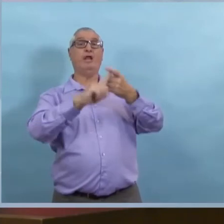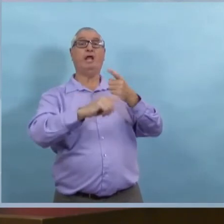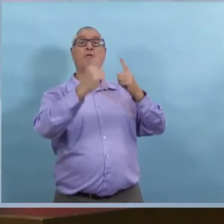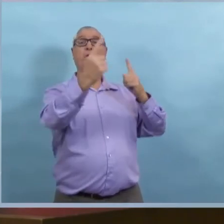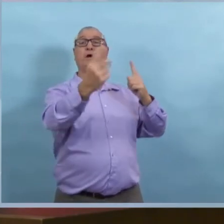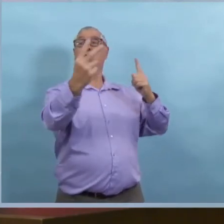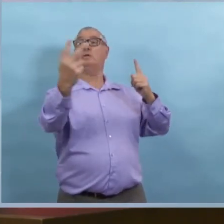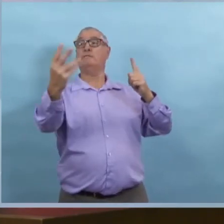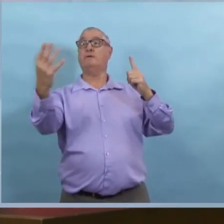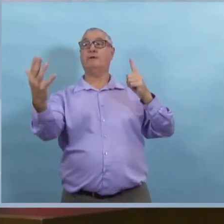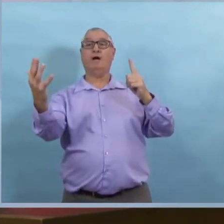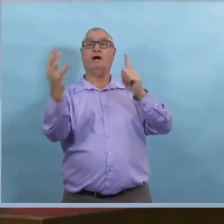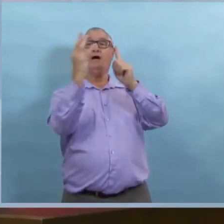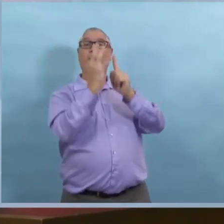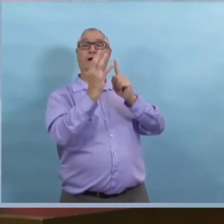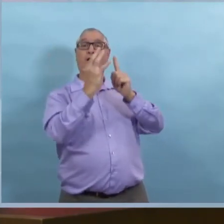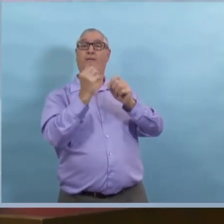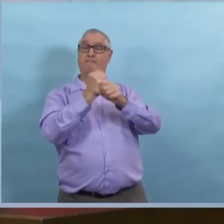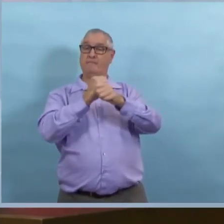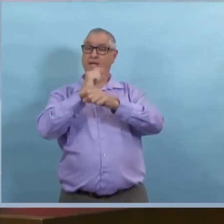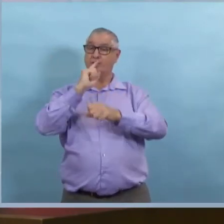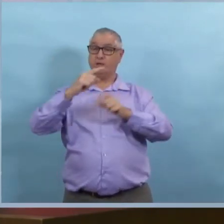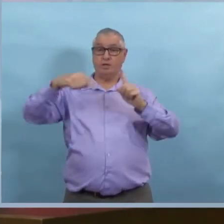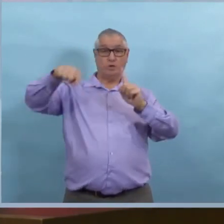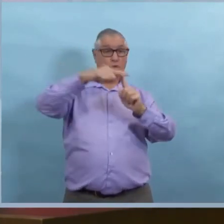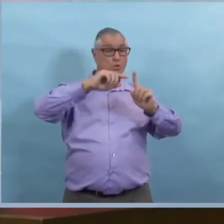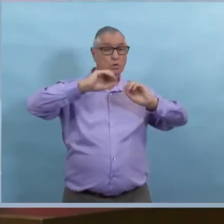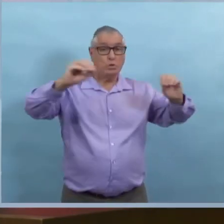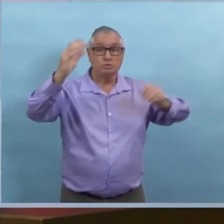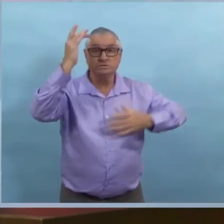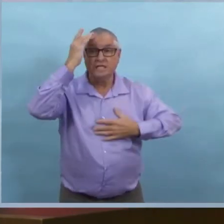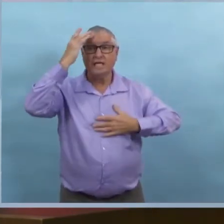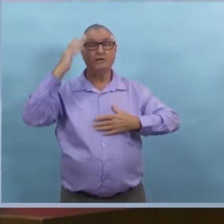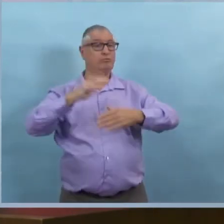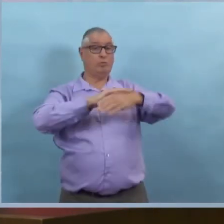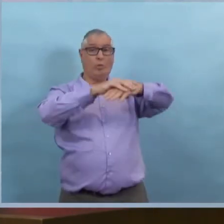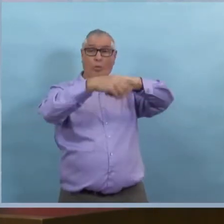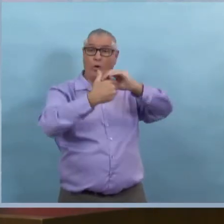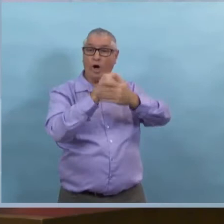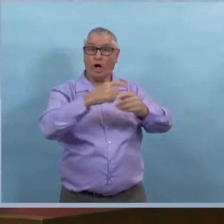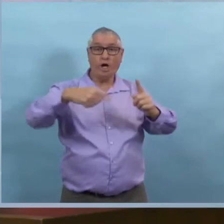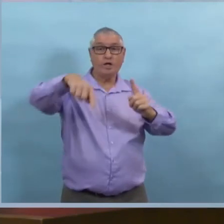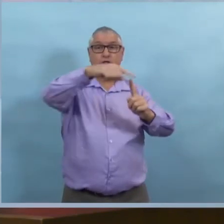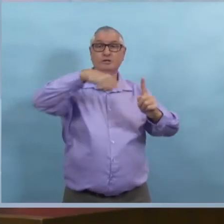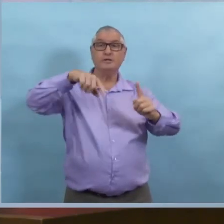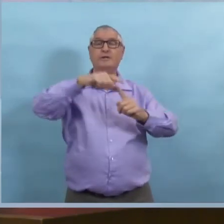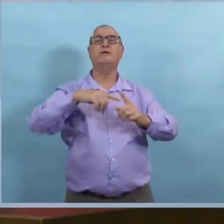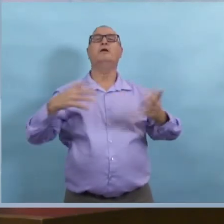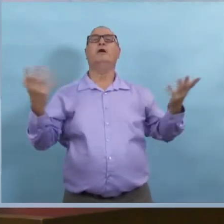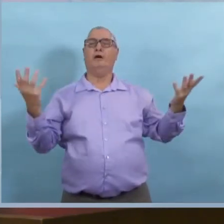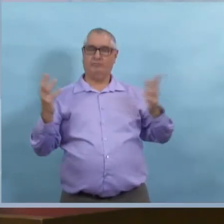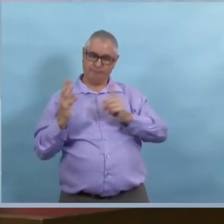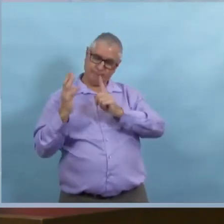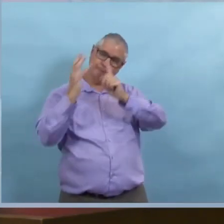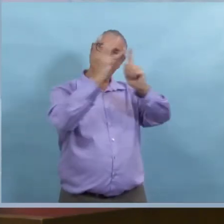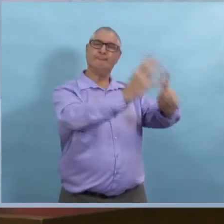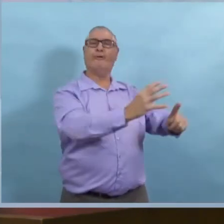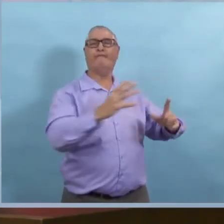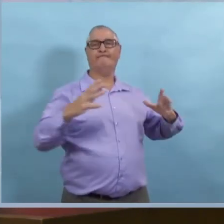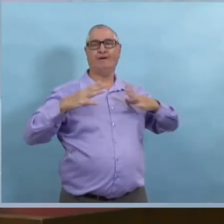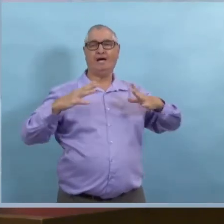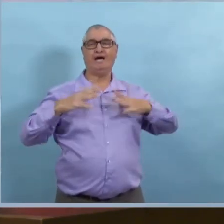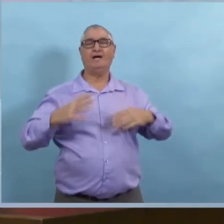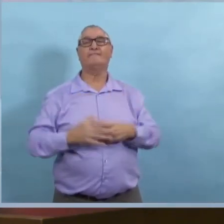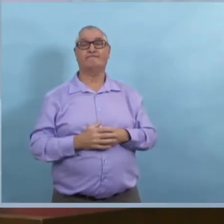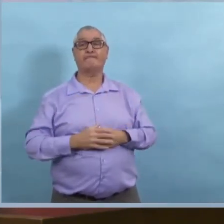si vous sortez au restaurant avec 5 de vos amis, assurez-vous que personne n'est malade, lavez-vous les mains. Mais si